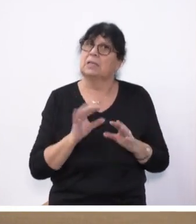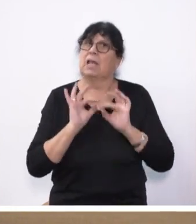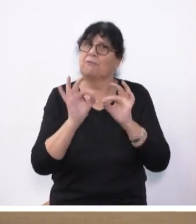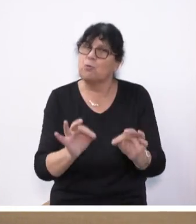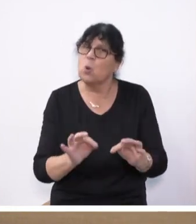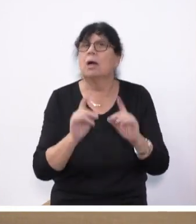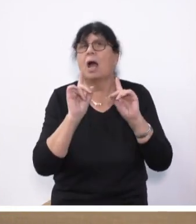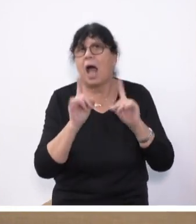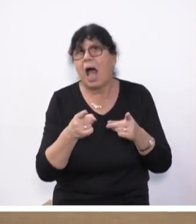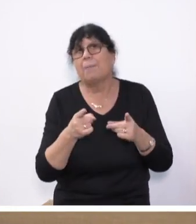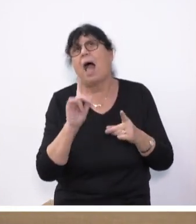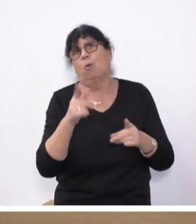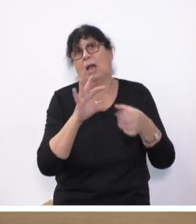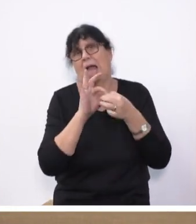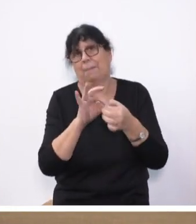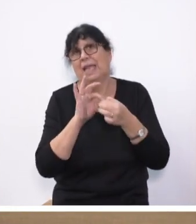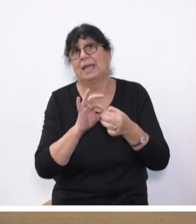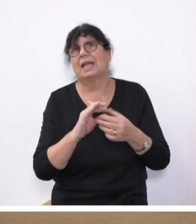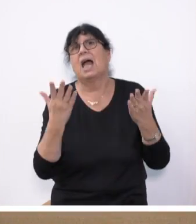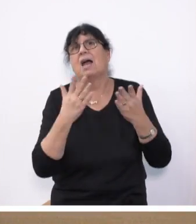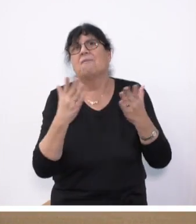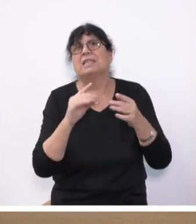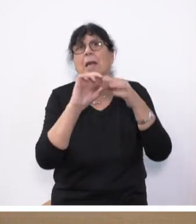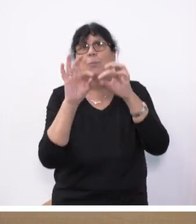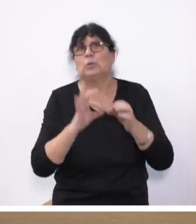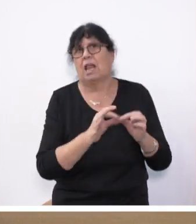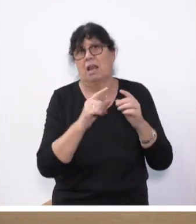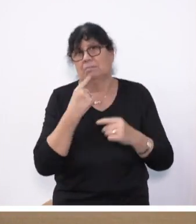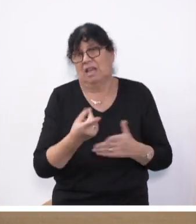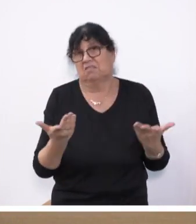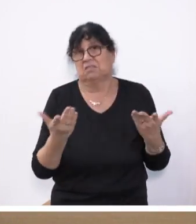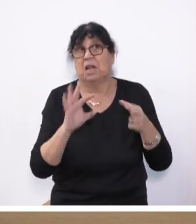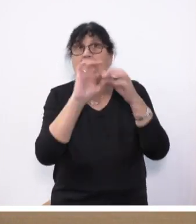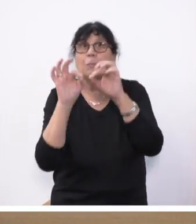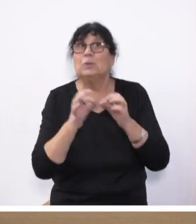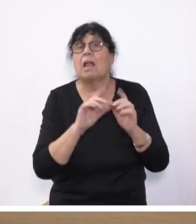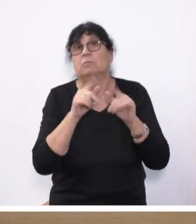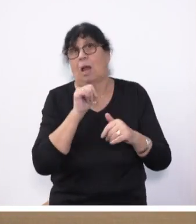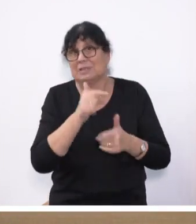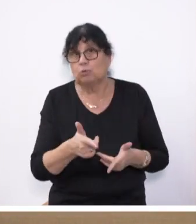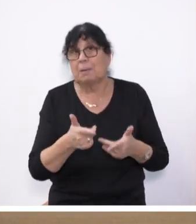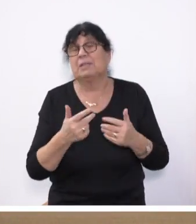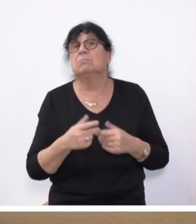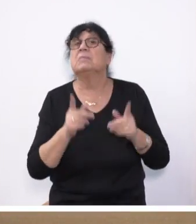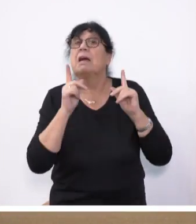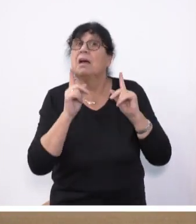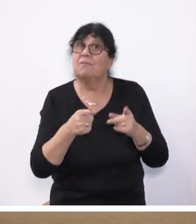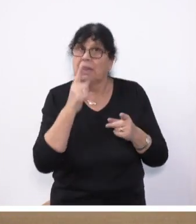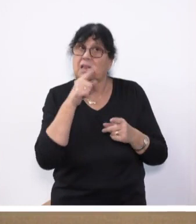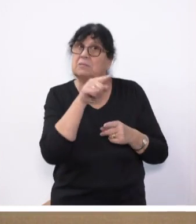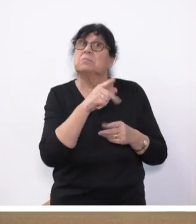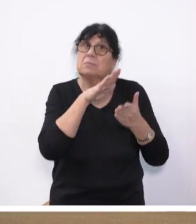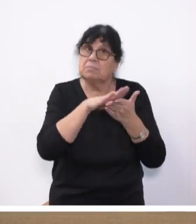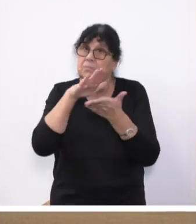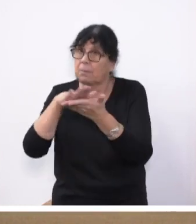es kommt auch noch darauf an, was Brüssel sagt. So, Brüssel muss auch noch zustimmen. Und wenn das dann alles geschehen ist,